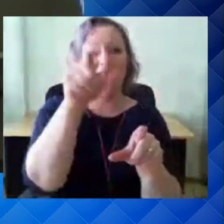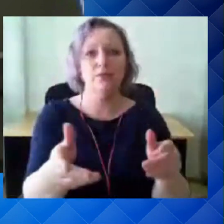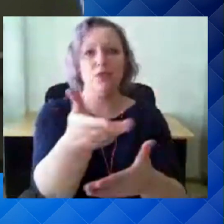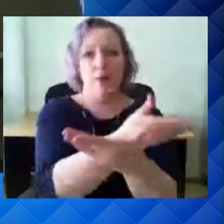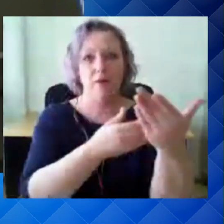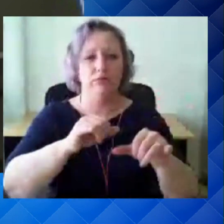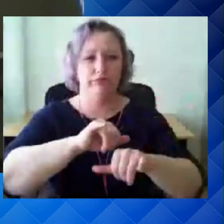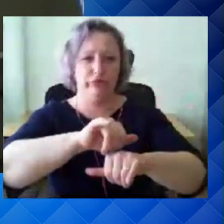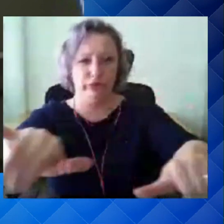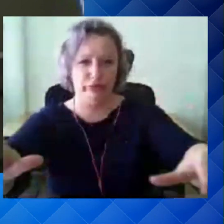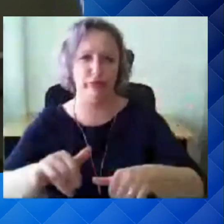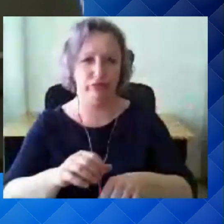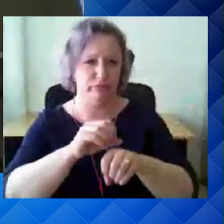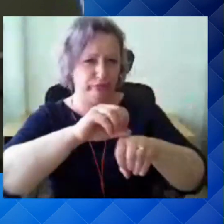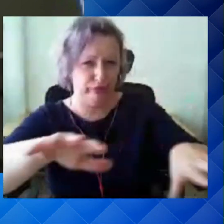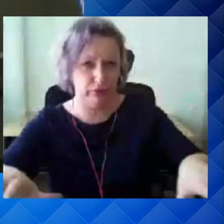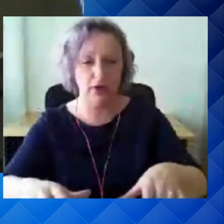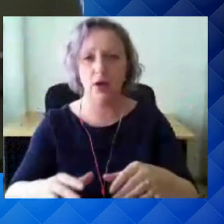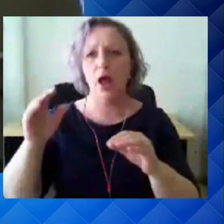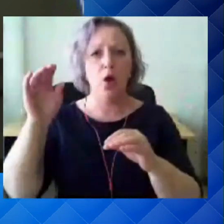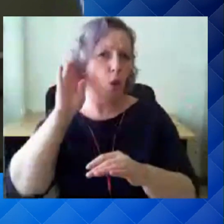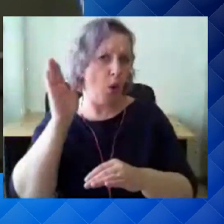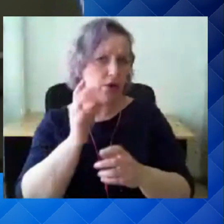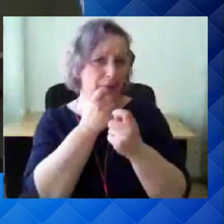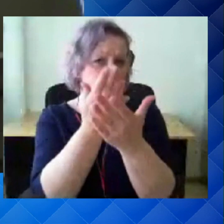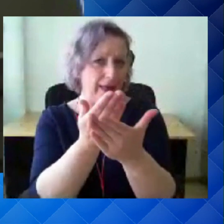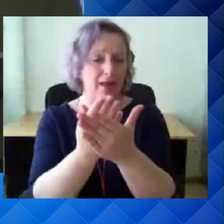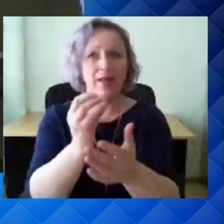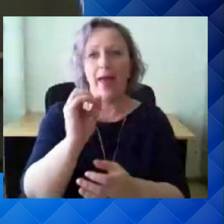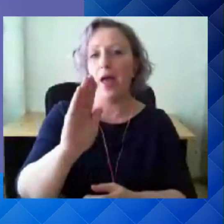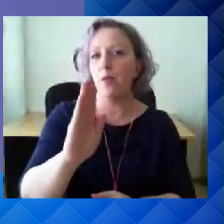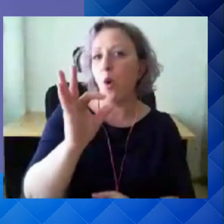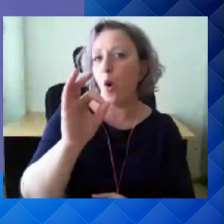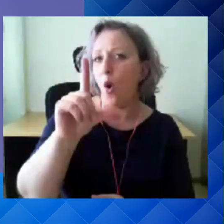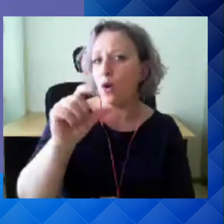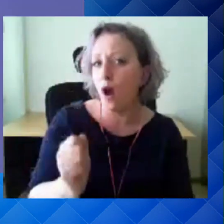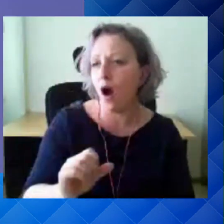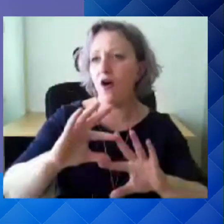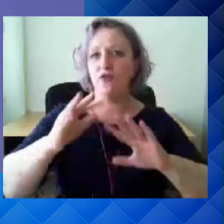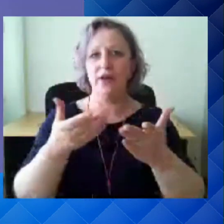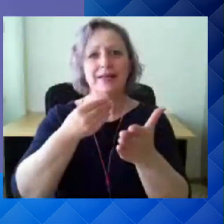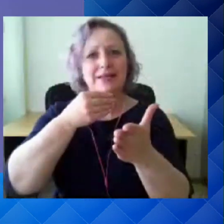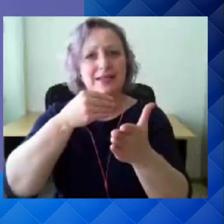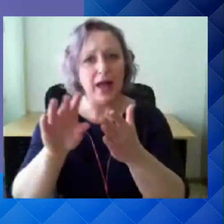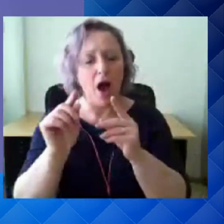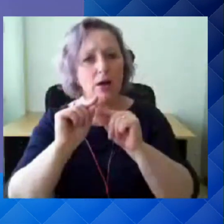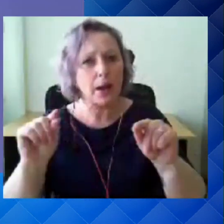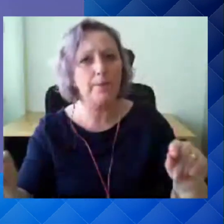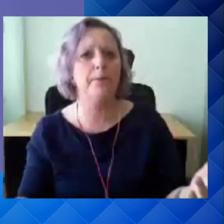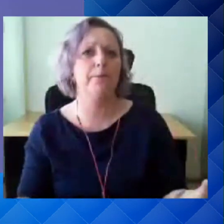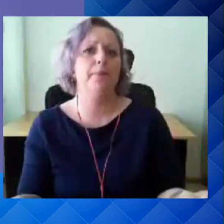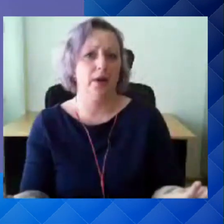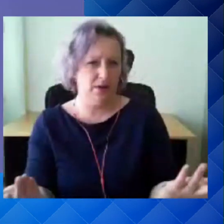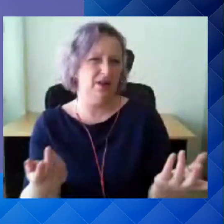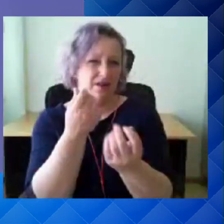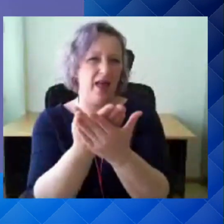näited, sellised viimased ja eredamad, neist on siis näiteks Ebola, Seagrip, HIV viirus, Sika viirus. Ja